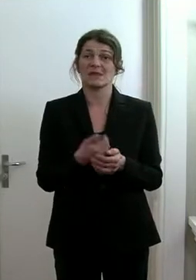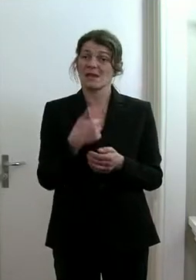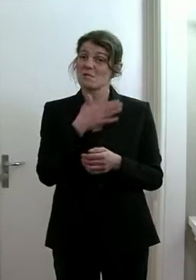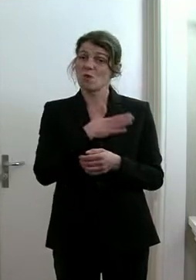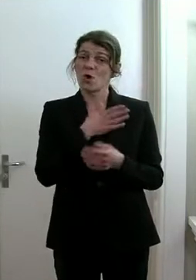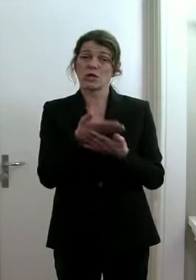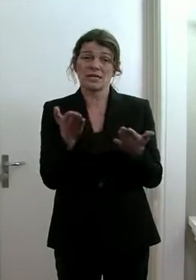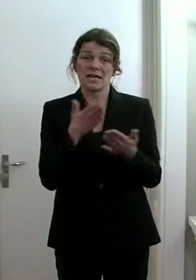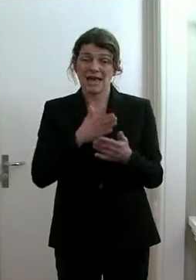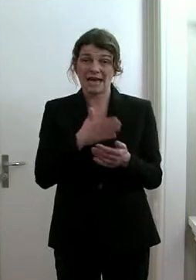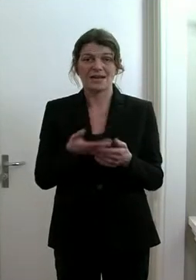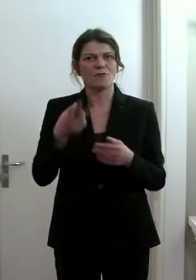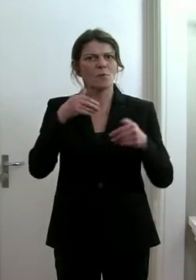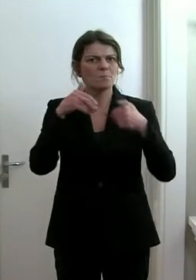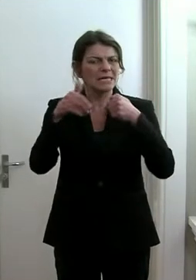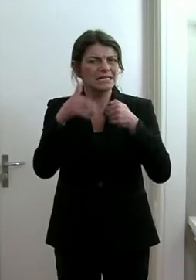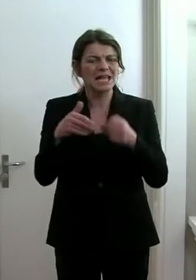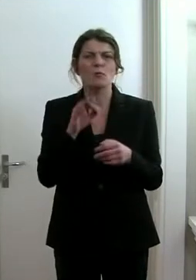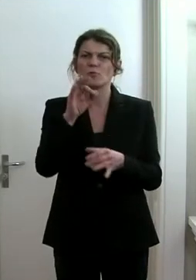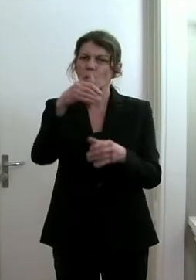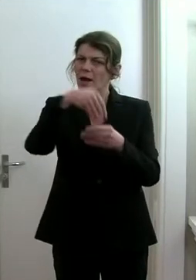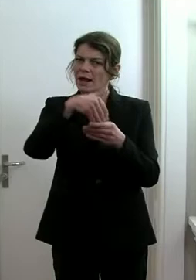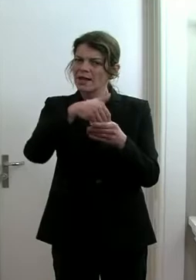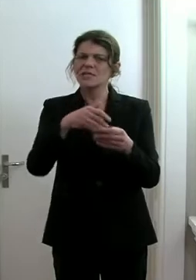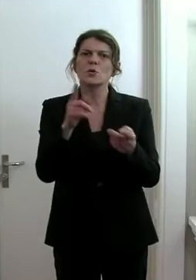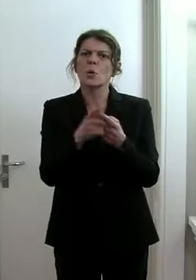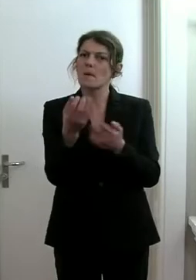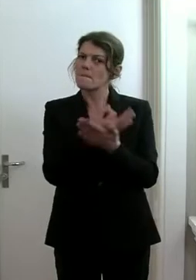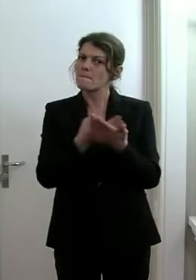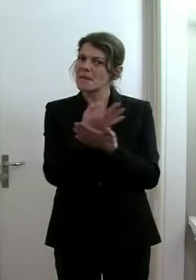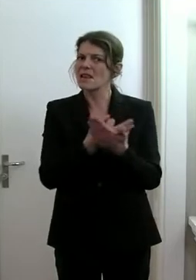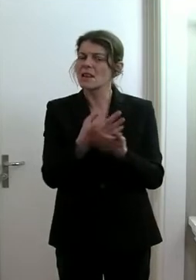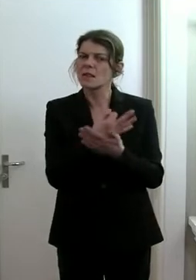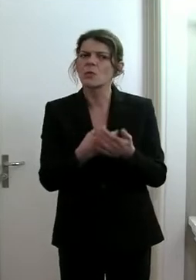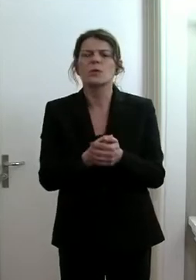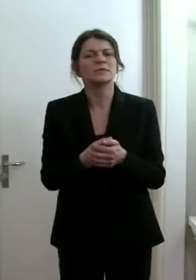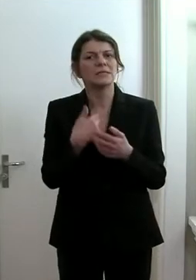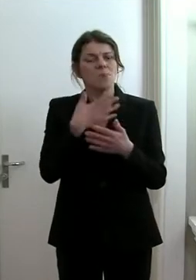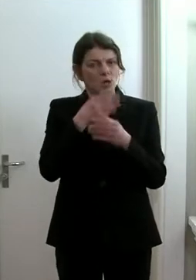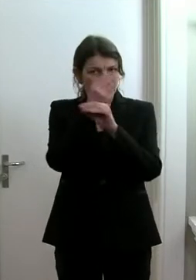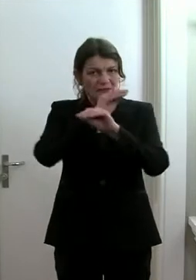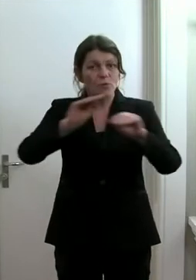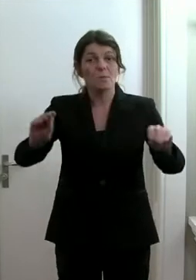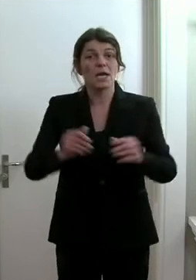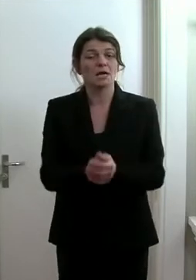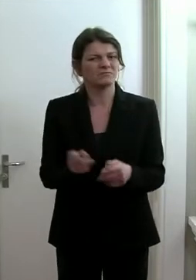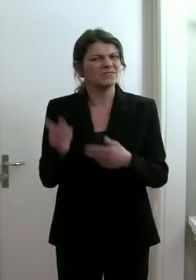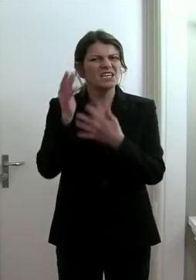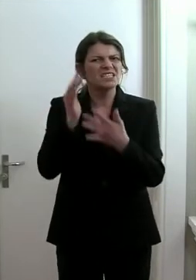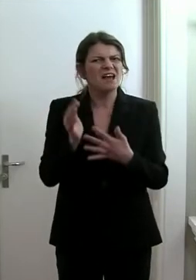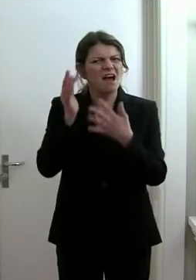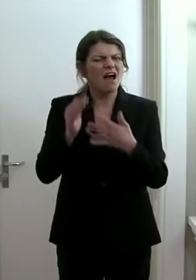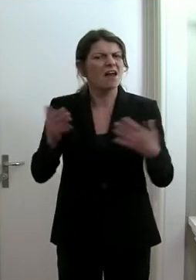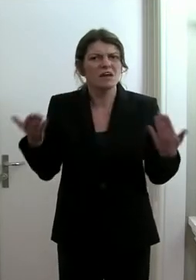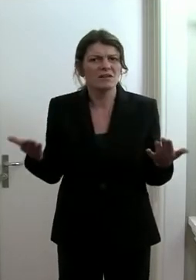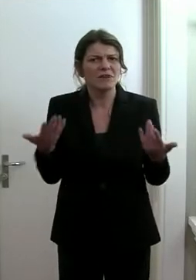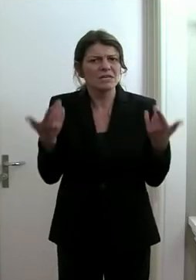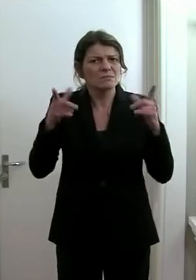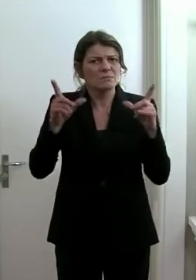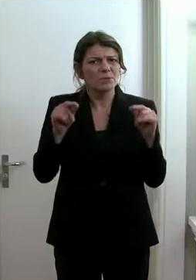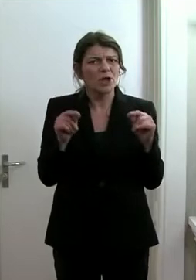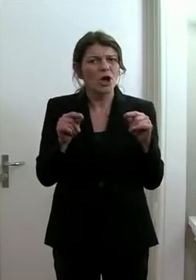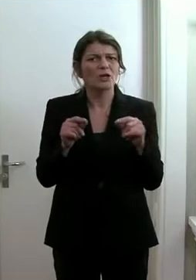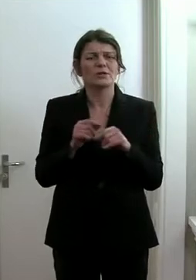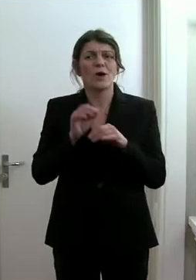gerne aus dem Ministerium für Inneres und Bildung informieren, was diese Zahlen eben gerade auch für die